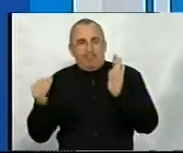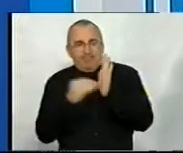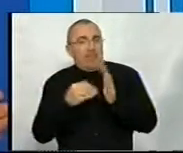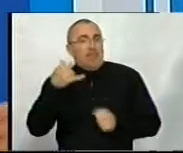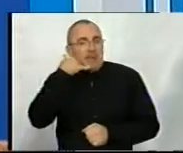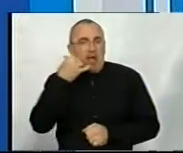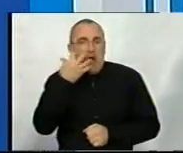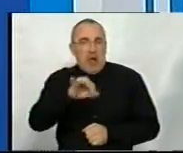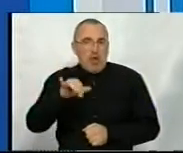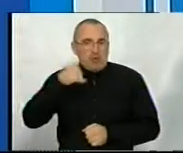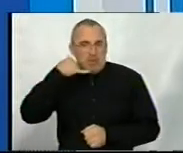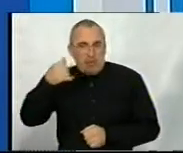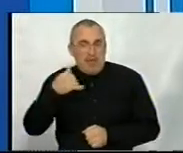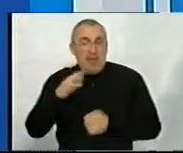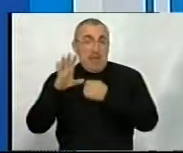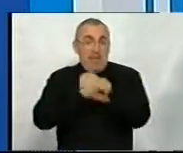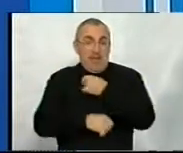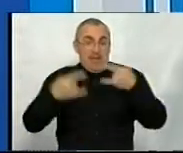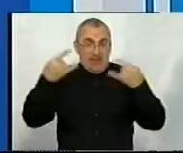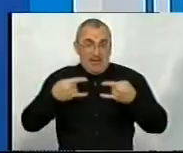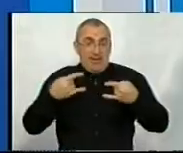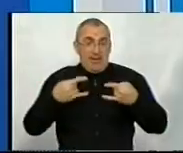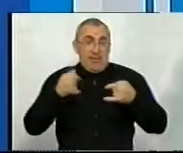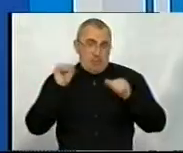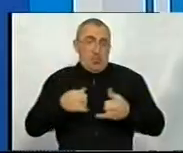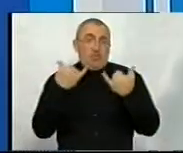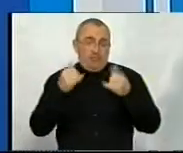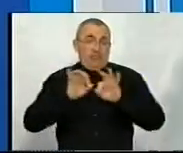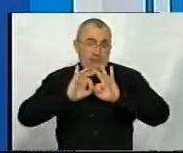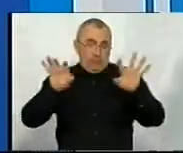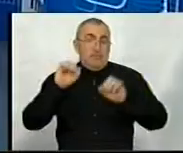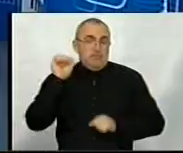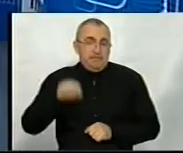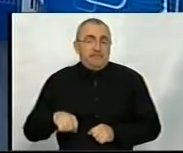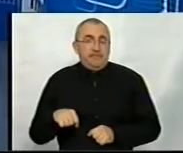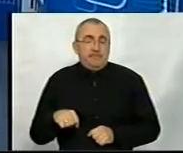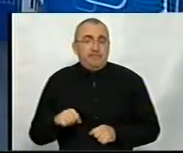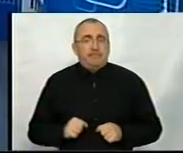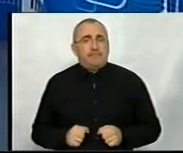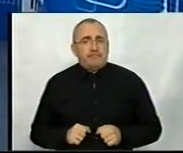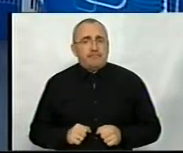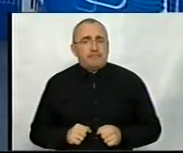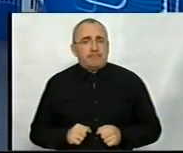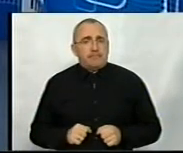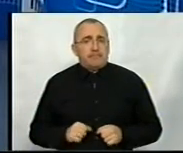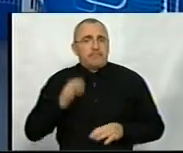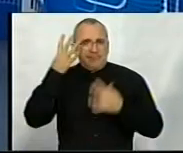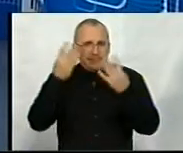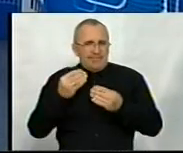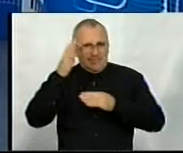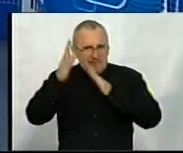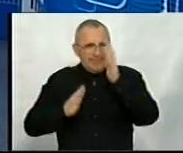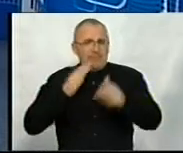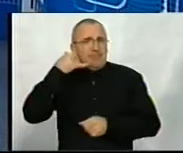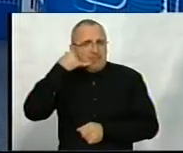гарячої лінії, наприкінці ефіру, я думаю, що… Можете, і зараз я позвучити, і наприкінці ефіру. Цілодобовий телефон